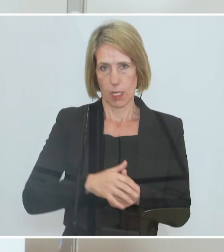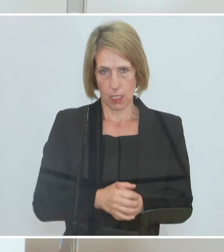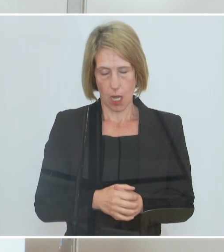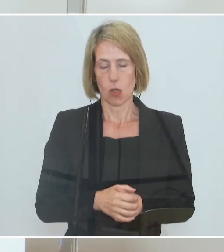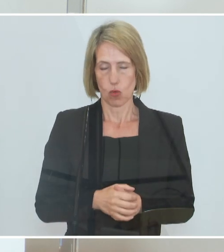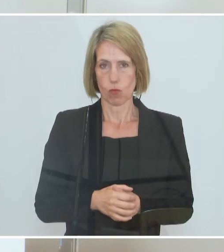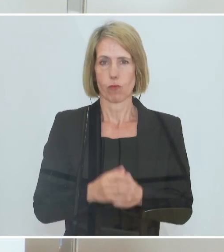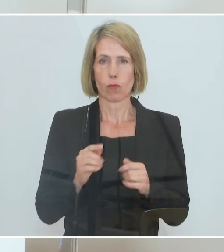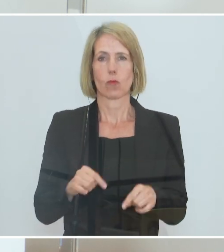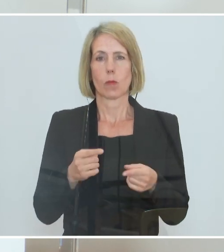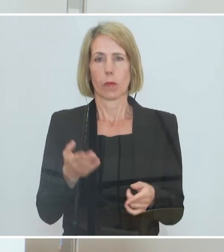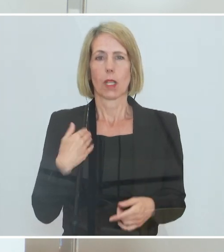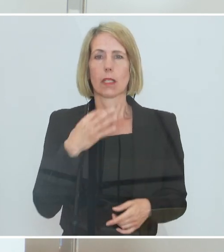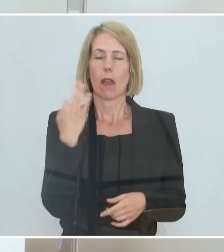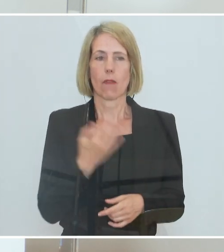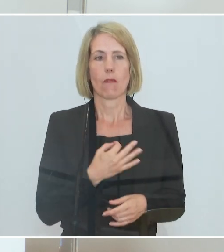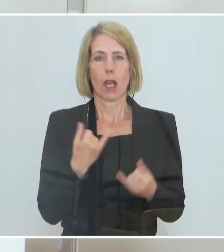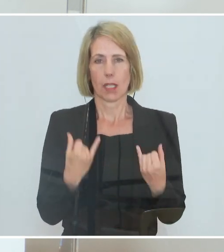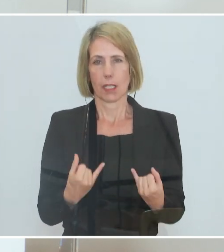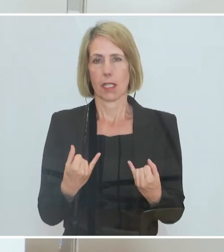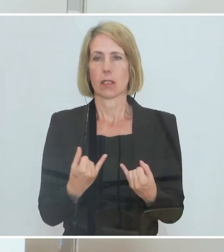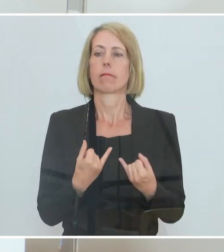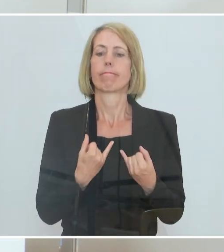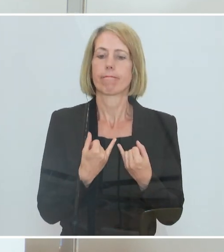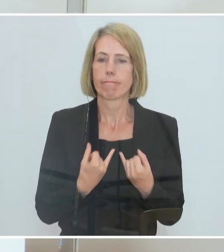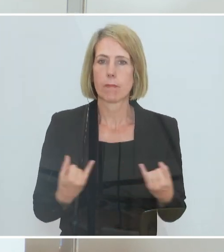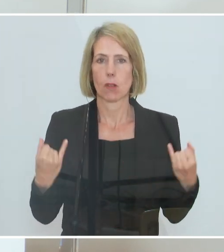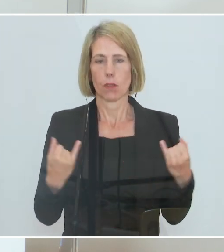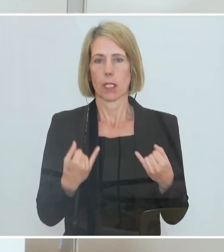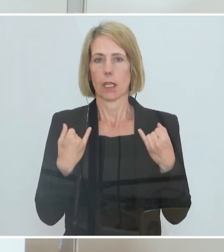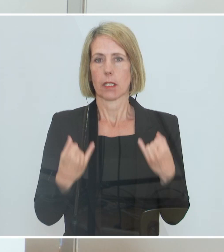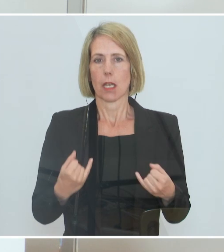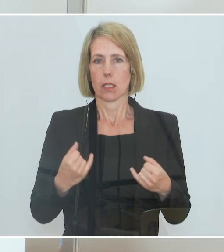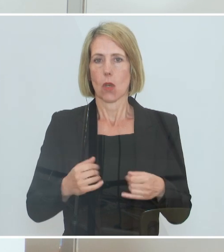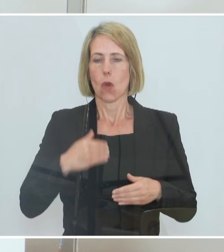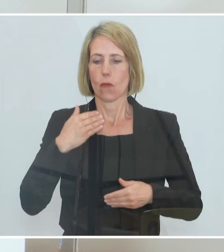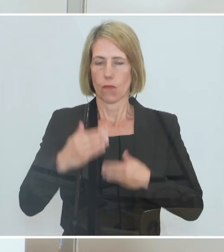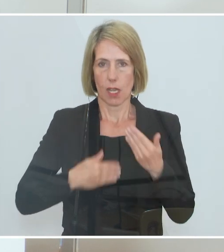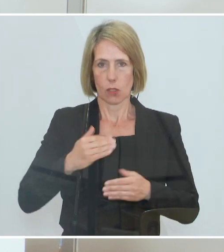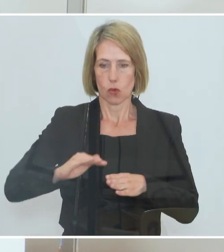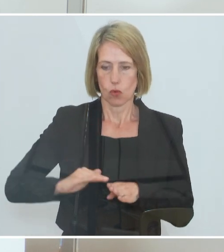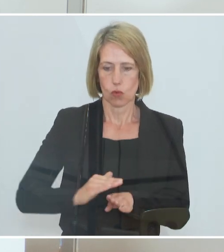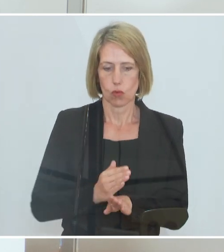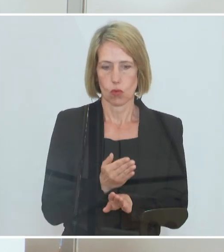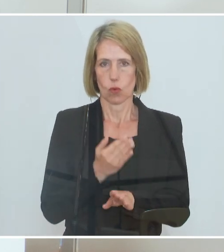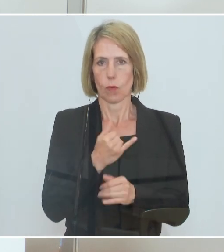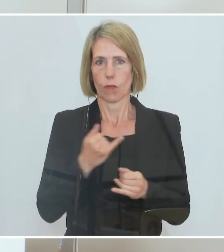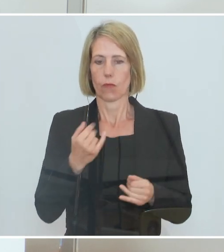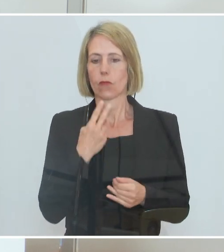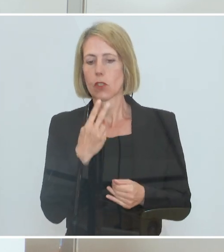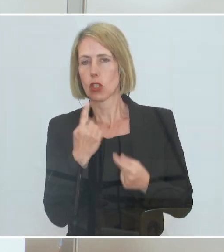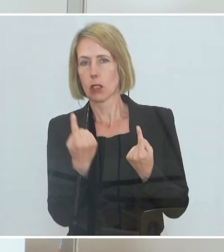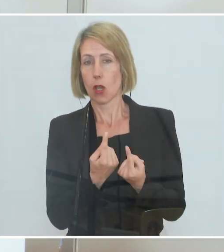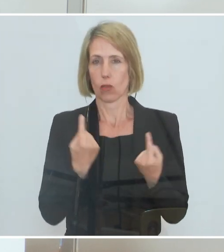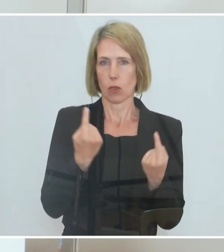Nun hat sich die Frage gestellt, wie geht es in einer steigenden konjunkturellen Phase mit dieser Situation